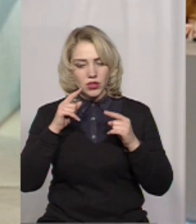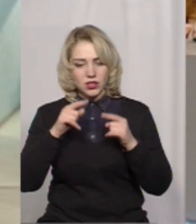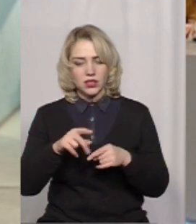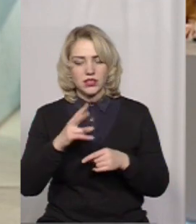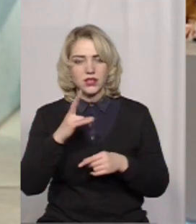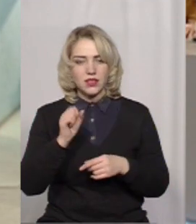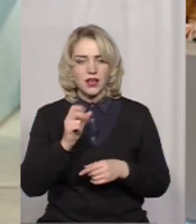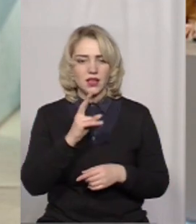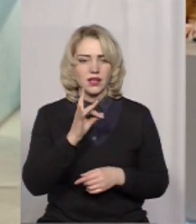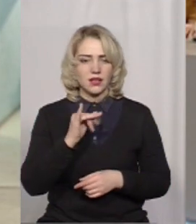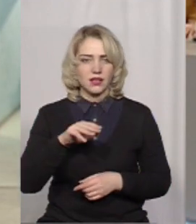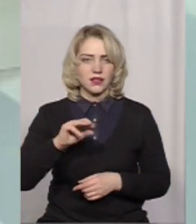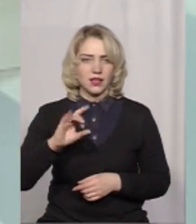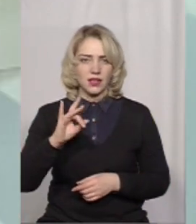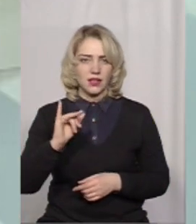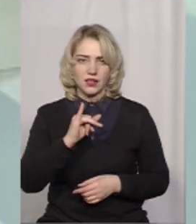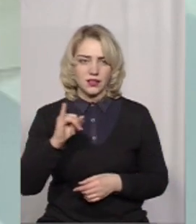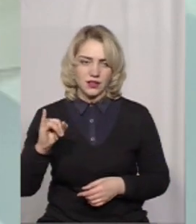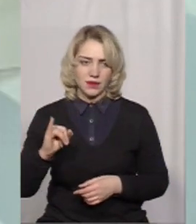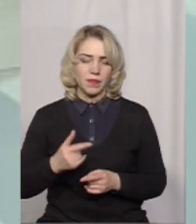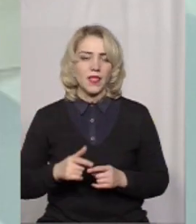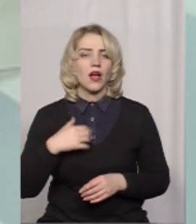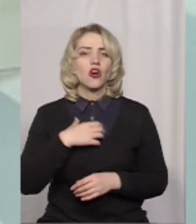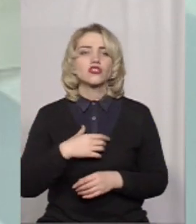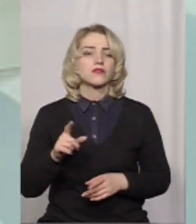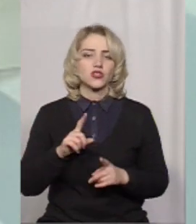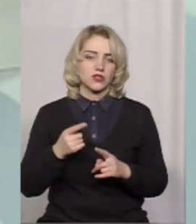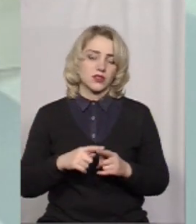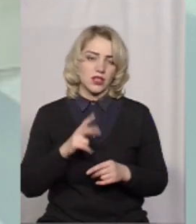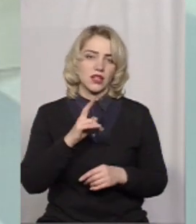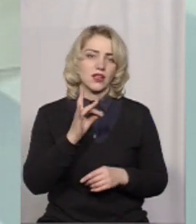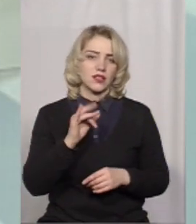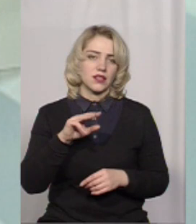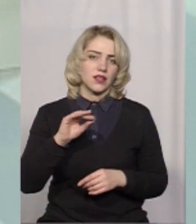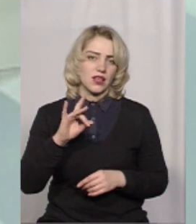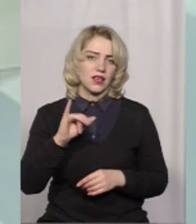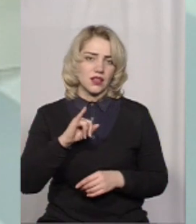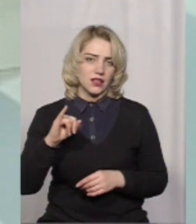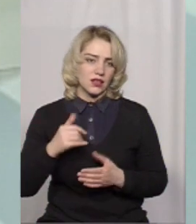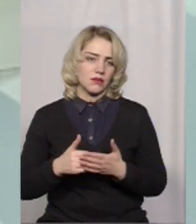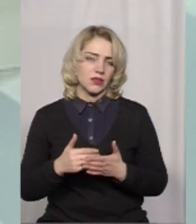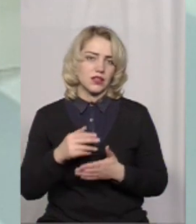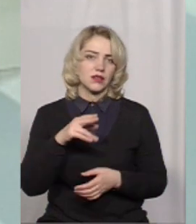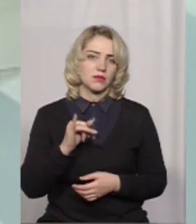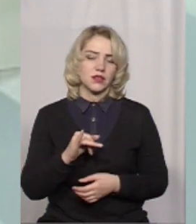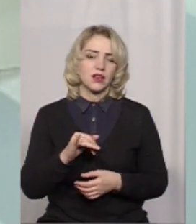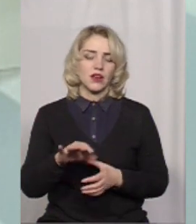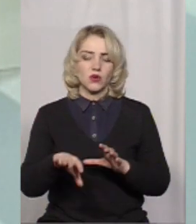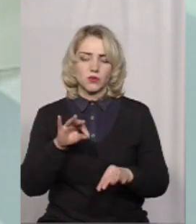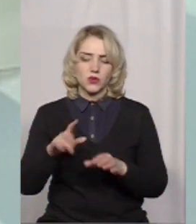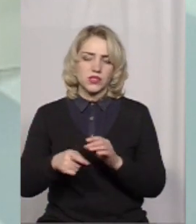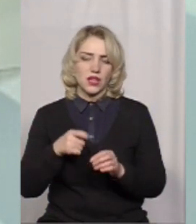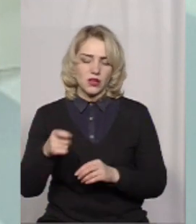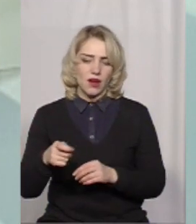критерії в більшості випадків, тому що деякі… То основна критерія ціна? Так, тому що ми, наприклад, при відборі заявок в нас